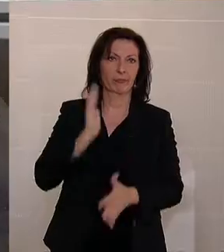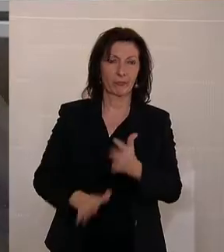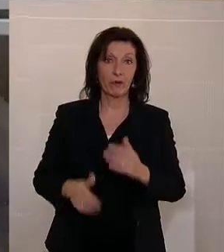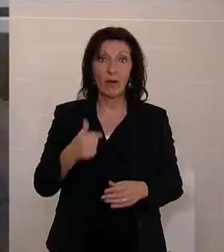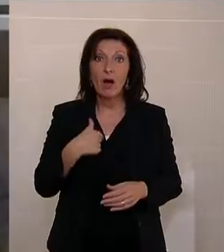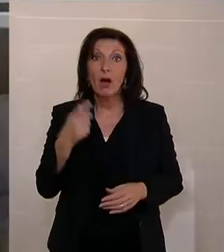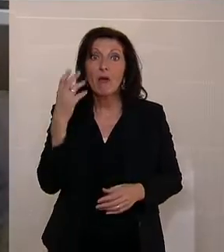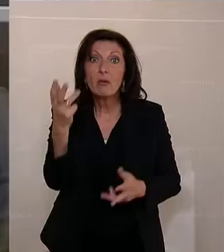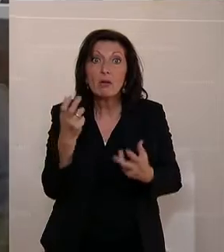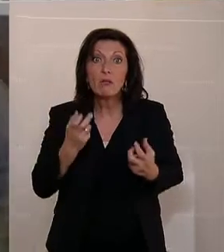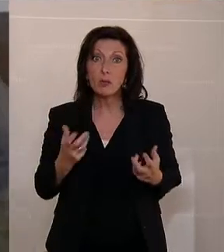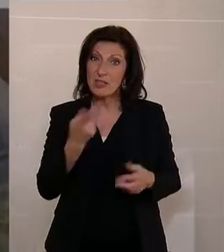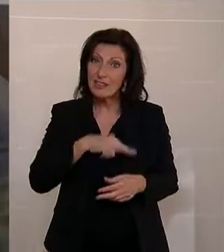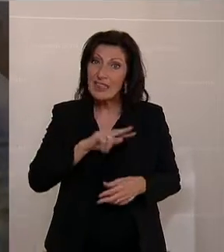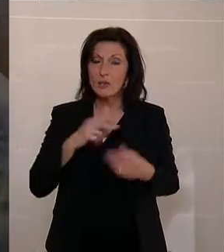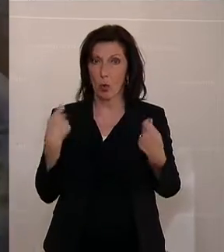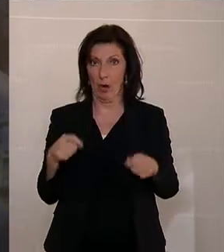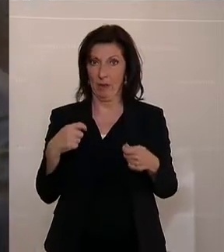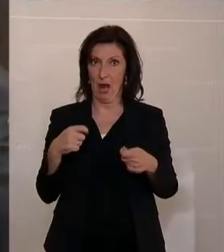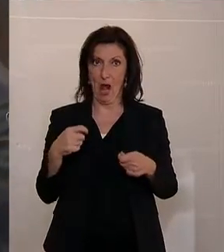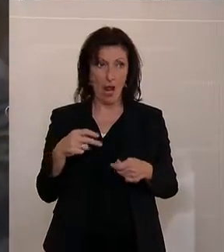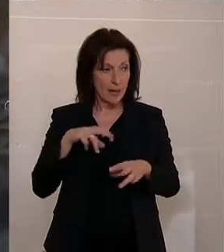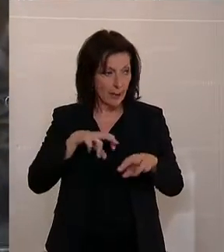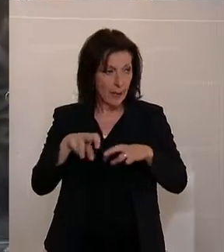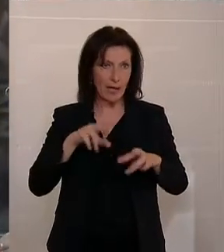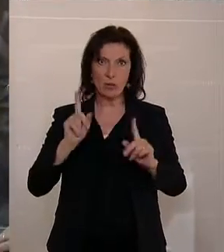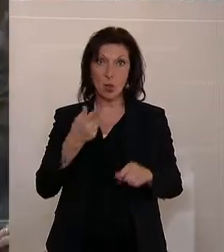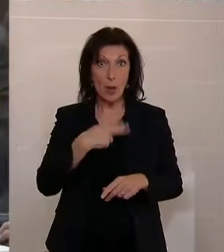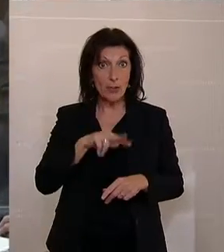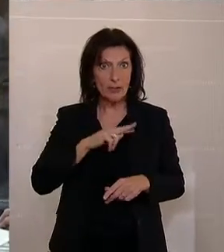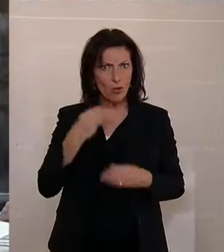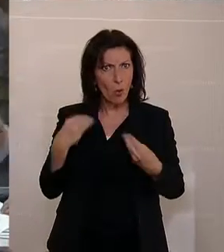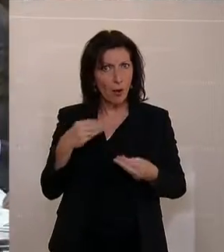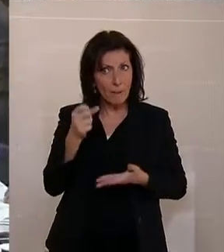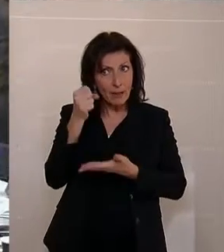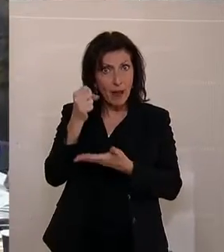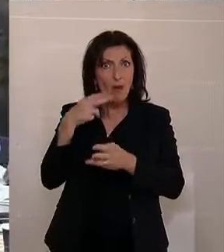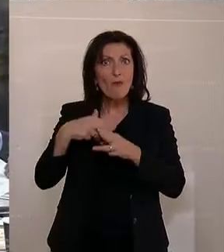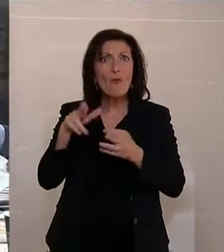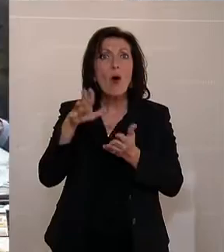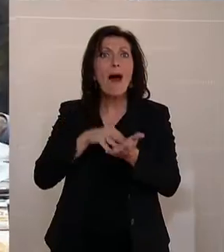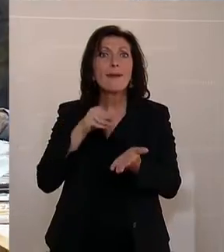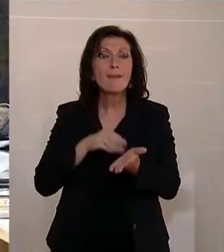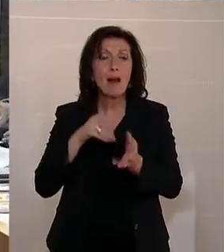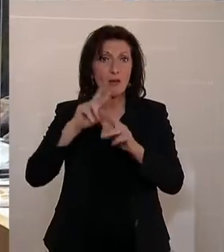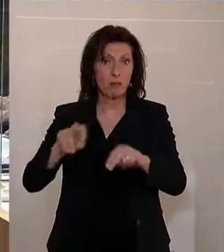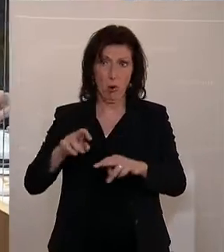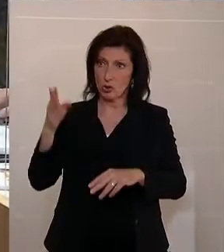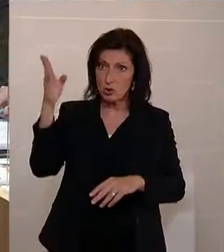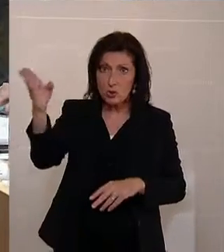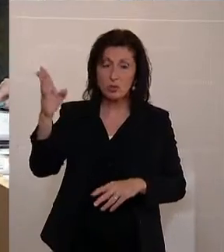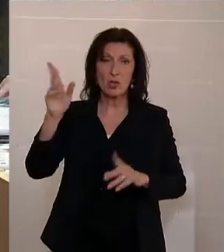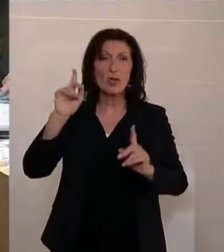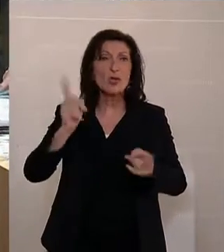Risikokapital von der Regierung zur Verfügung gestellt wird für angewandte Forschung, dass es möglich ist, diese Dinge in